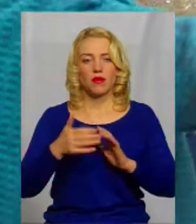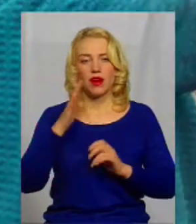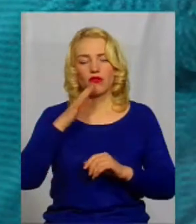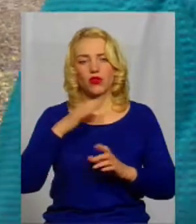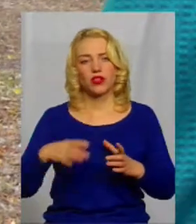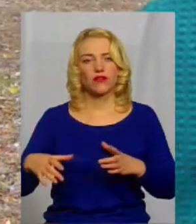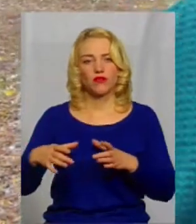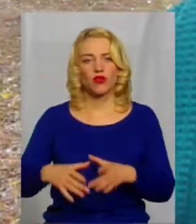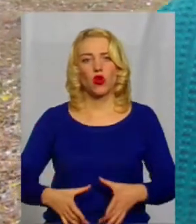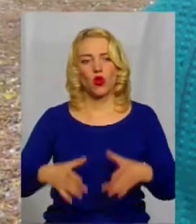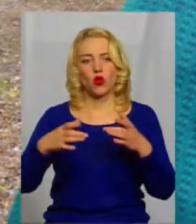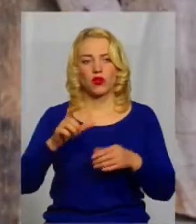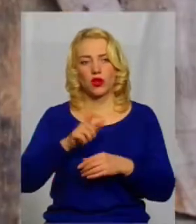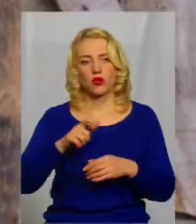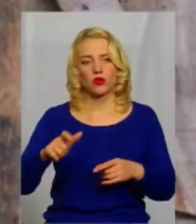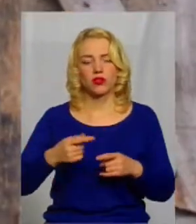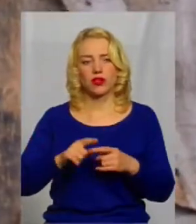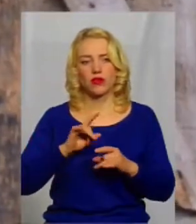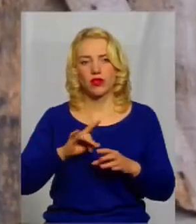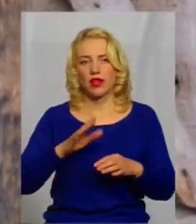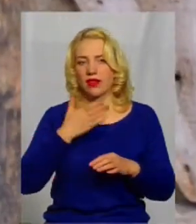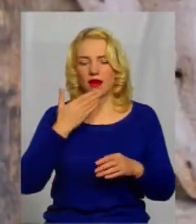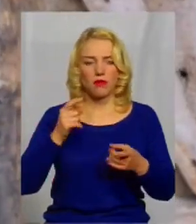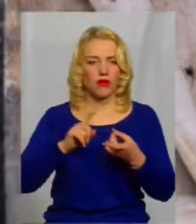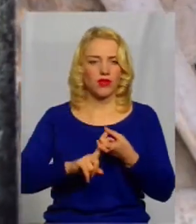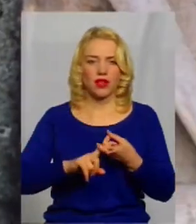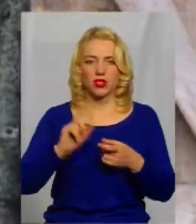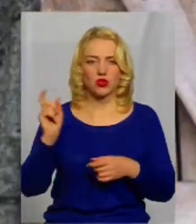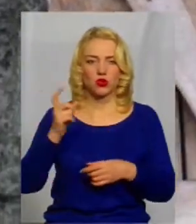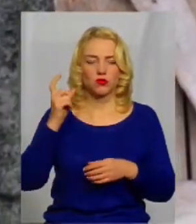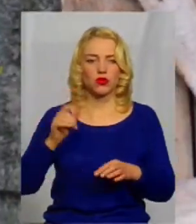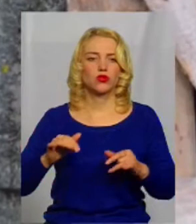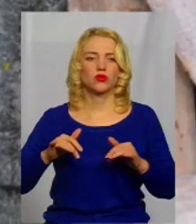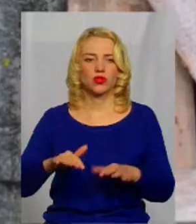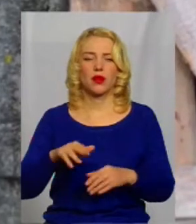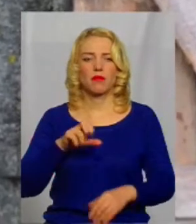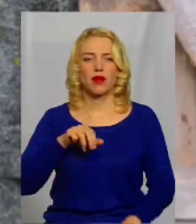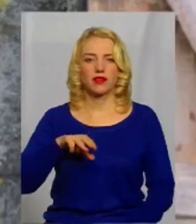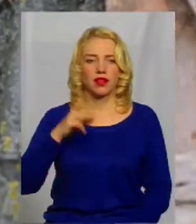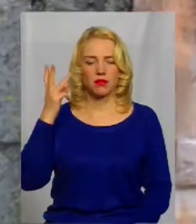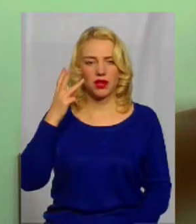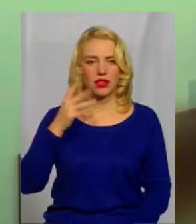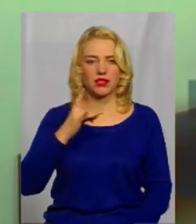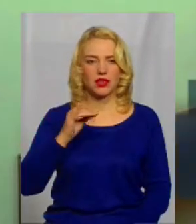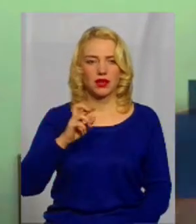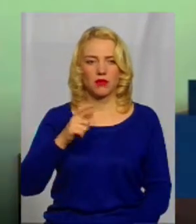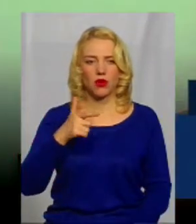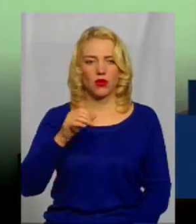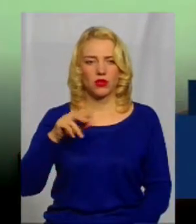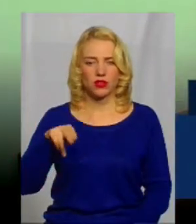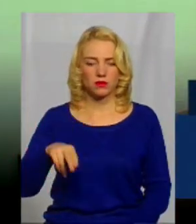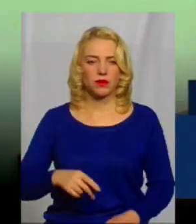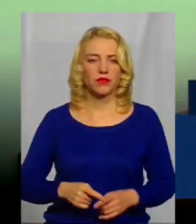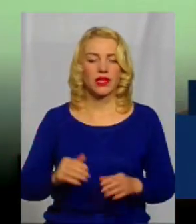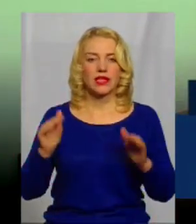жителів села Гриценки Тетяна Дзюблюк не пов'язує з господарською діяльністю ПАД Хмельницьк Рибгосп. Зменшення